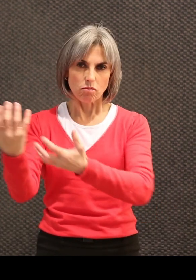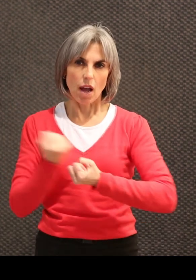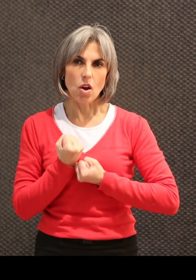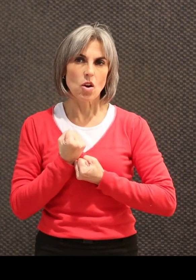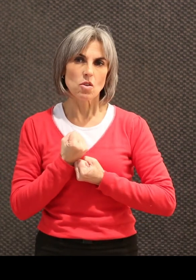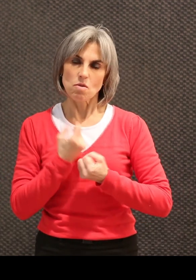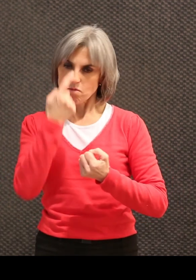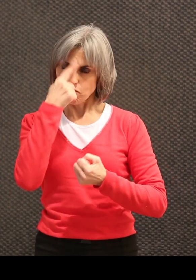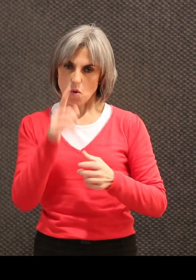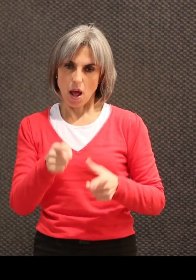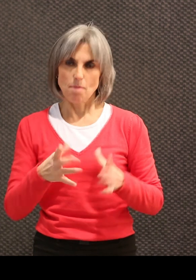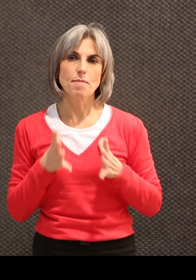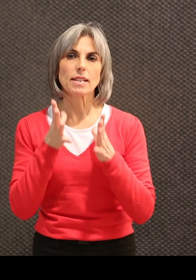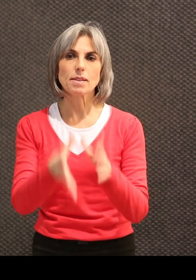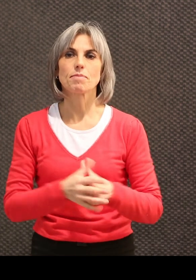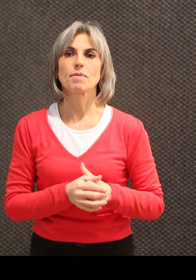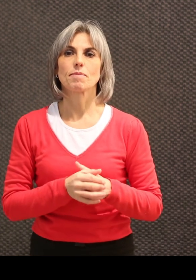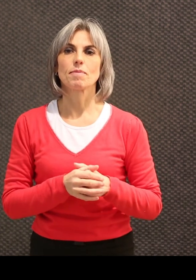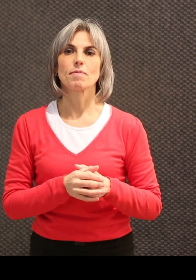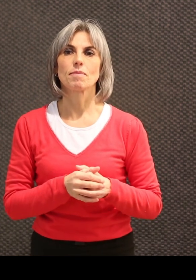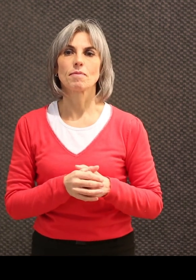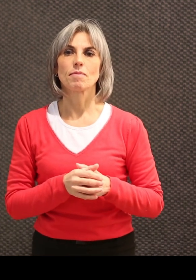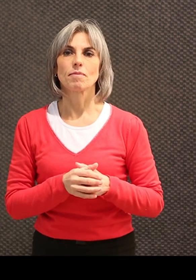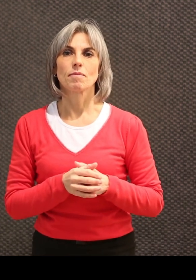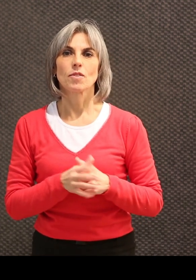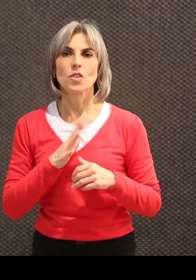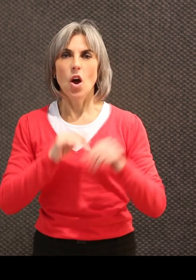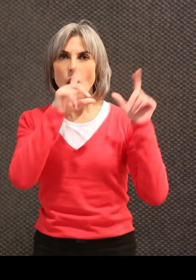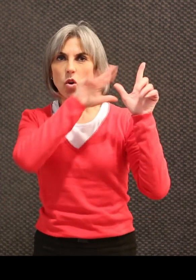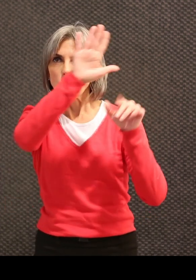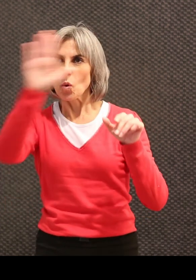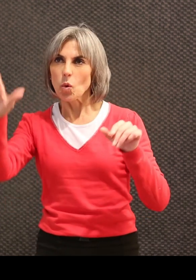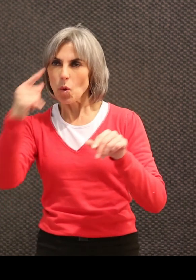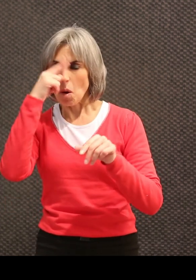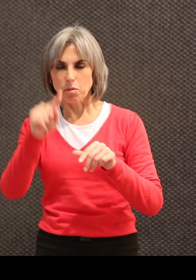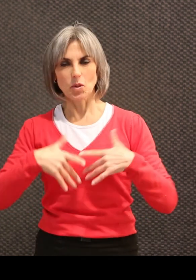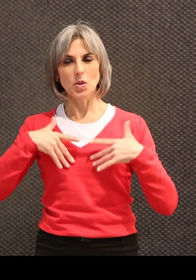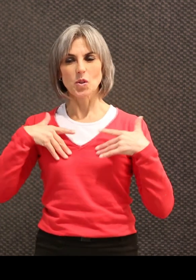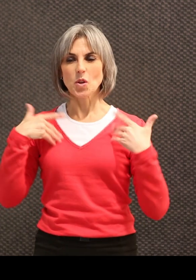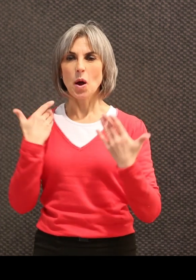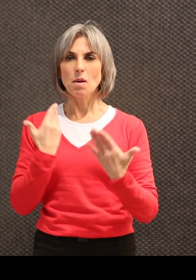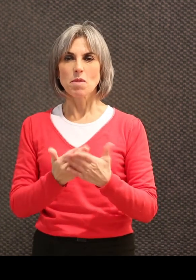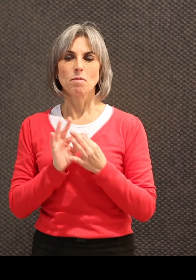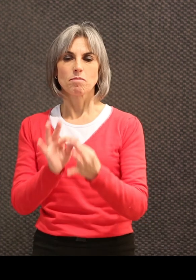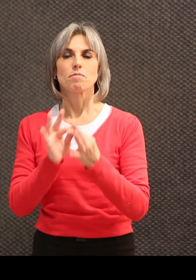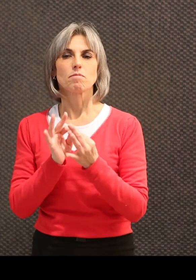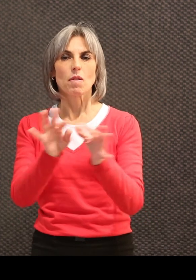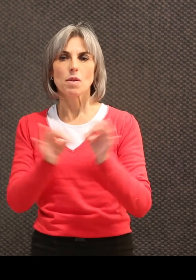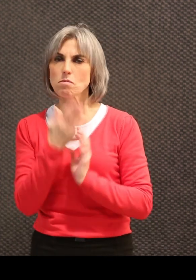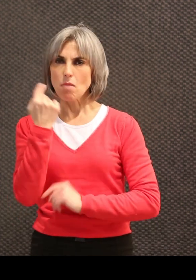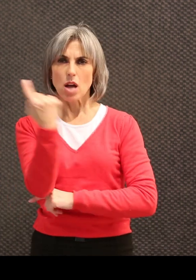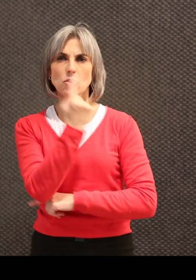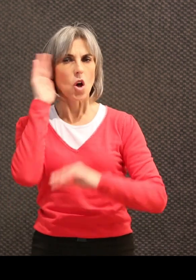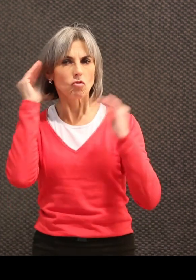qu'elle puisse y participer. C'est pour ça qu'on a accroché des photos au mur, pour qu'elle ne se sente pas seule quand elle est toute seule dans sa chambre.